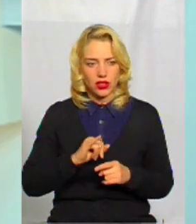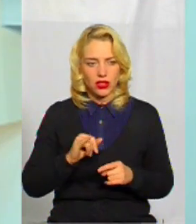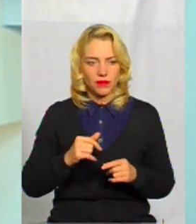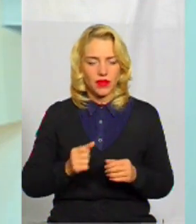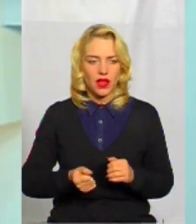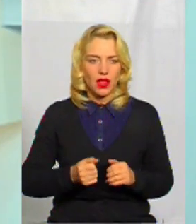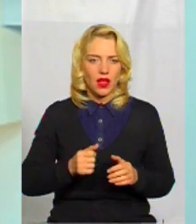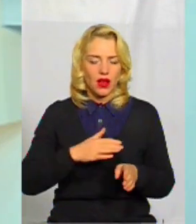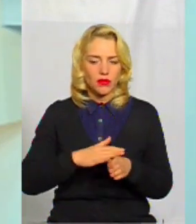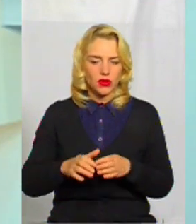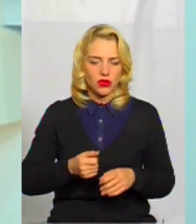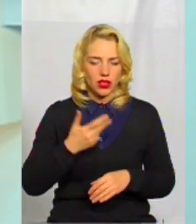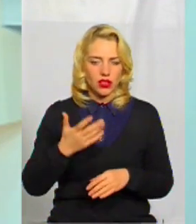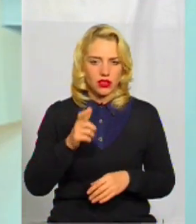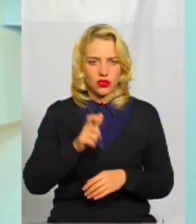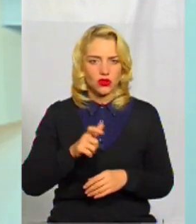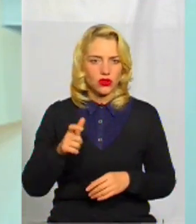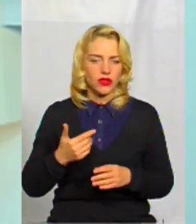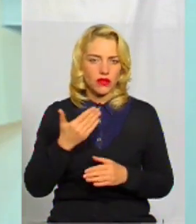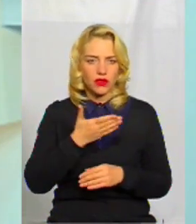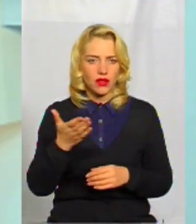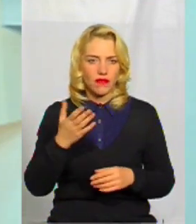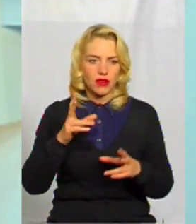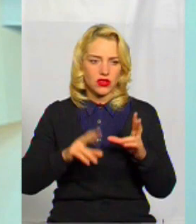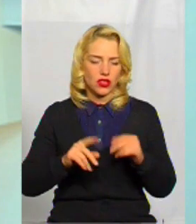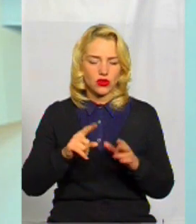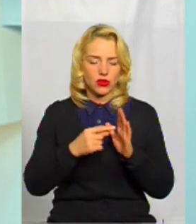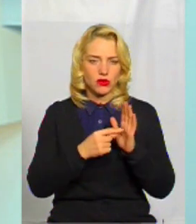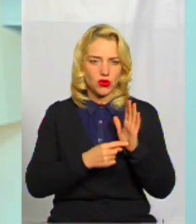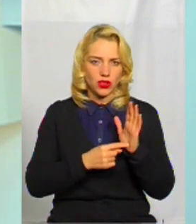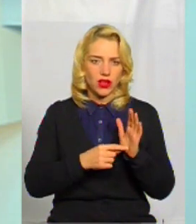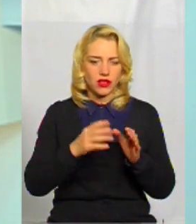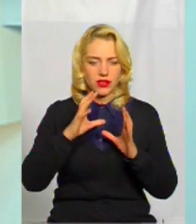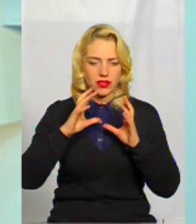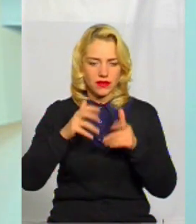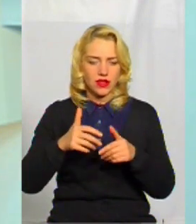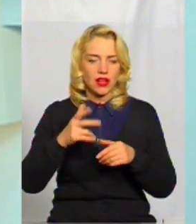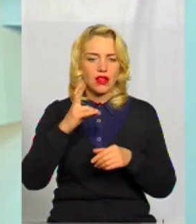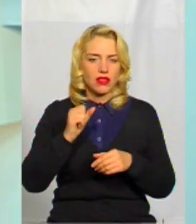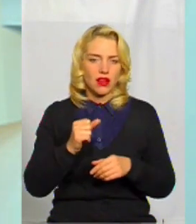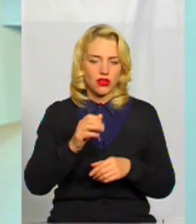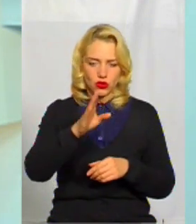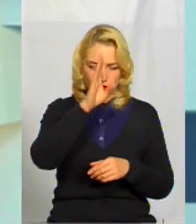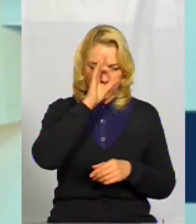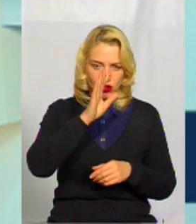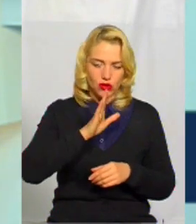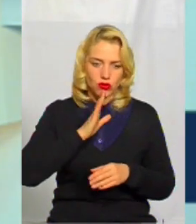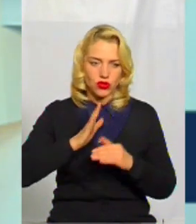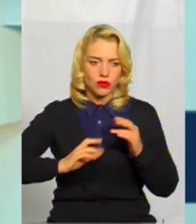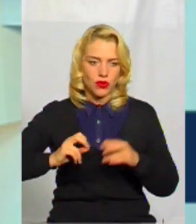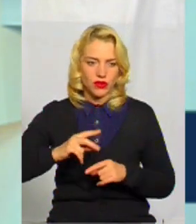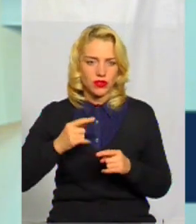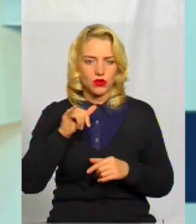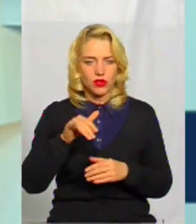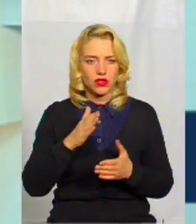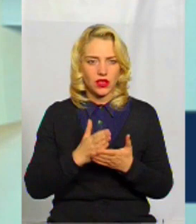кількість чоловіків, більшість, вони вважають, що існуючий поділ на чоловічі і жіночі професії. Вони так само є татами,